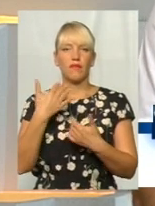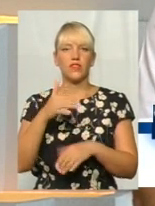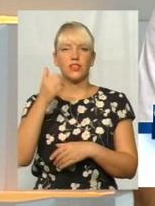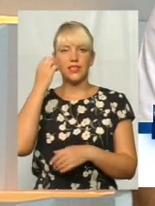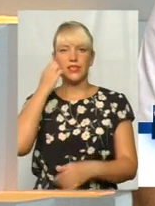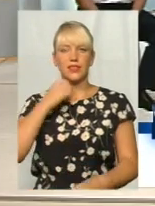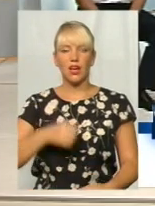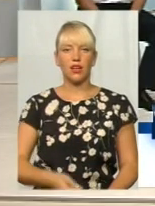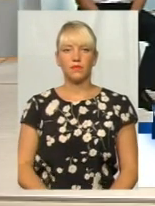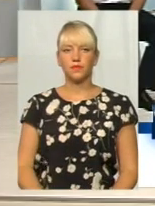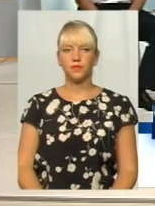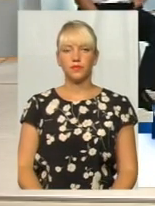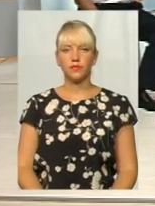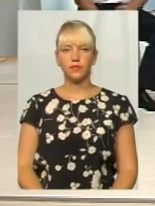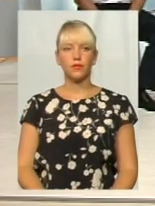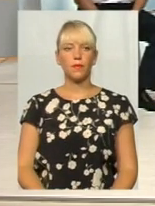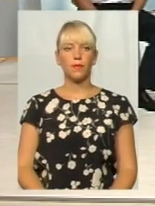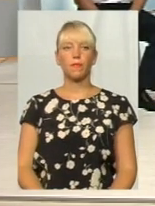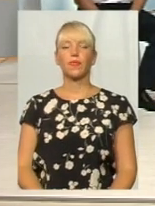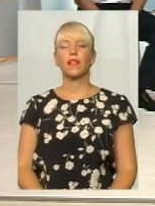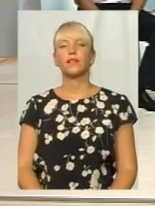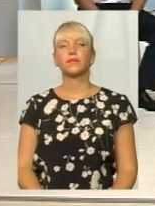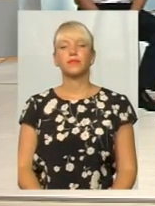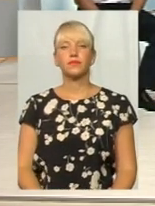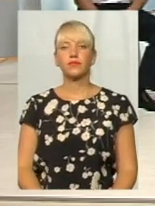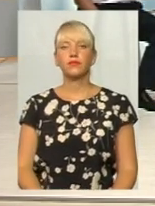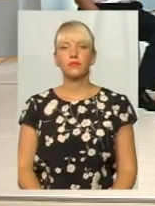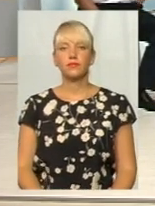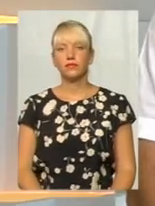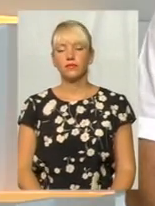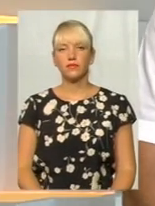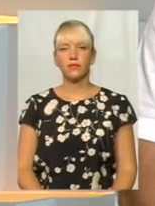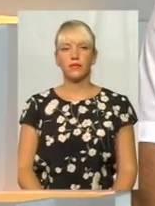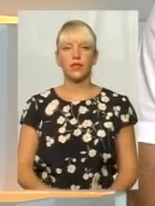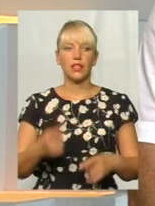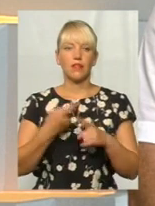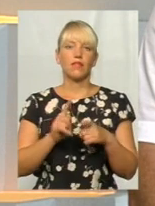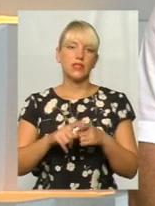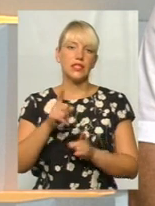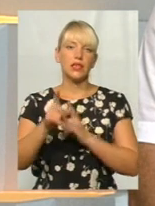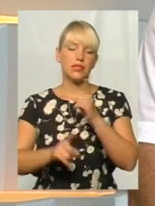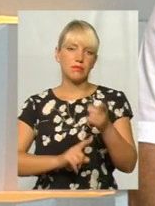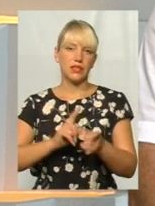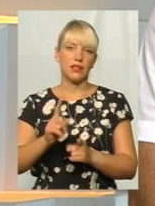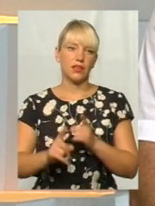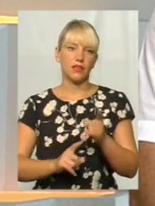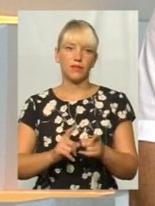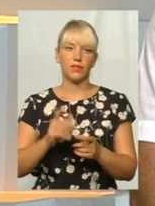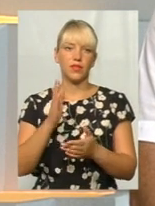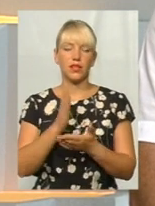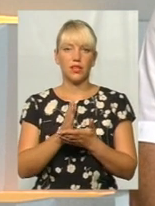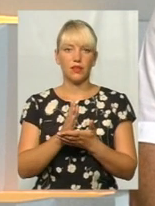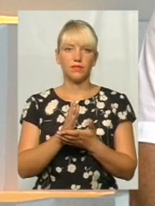Дякую за питання, Сергій Іванович. Знову ж таки, в цих змінах тут є